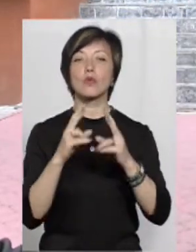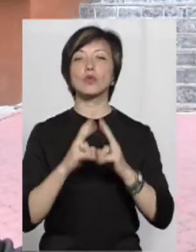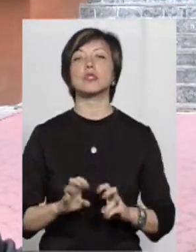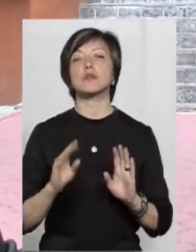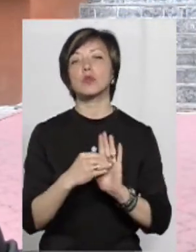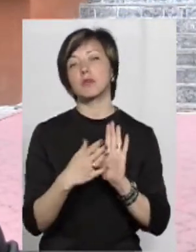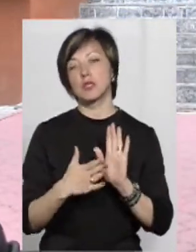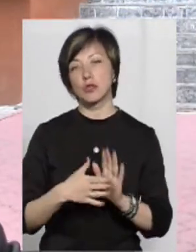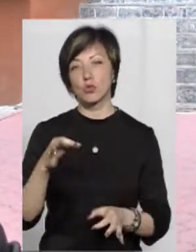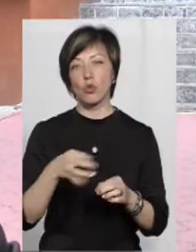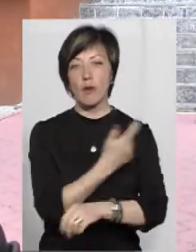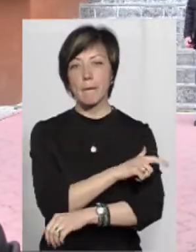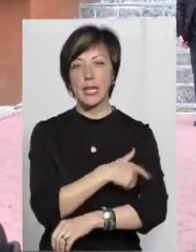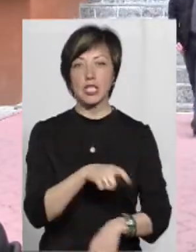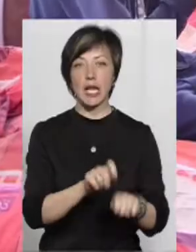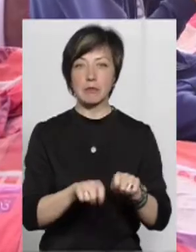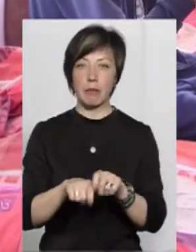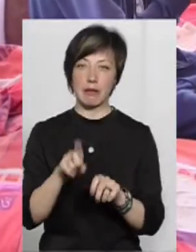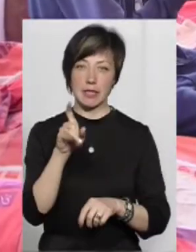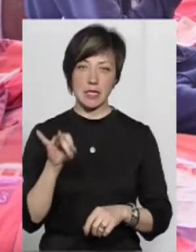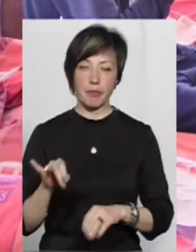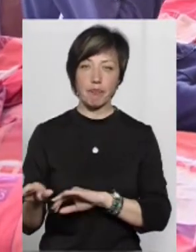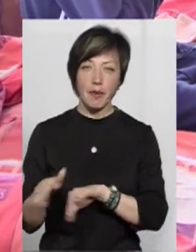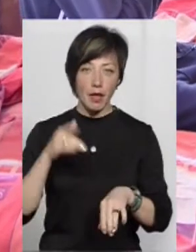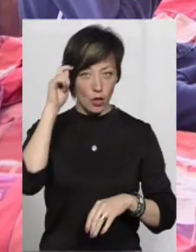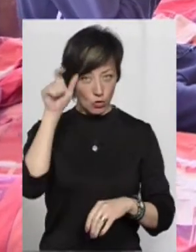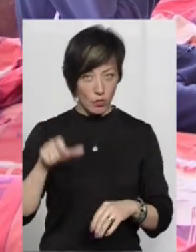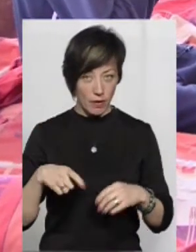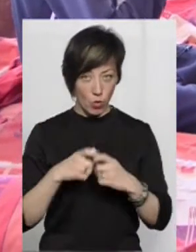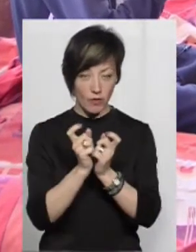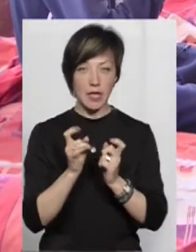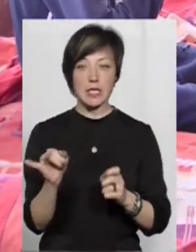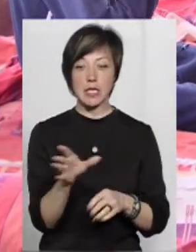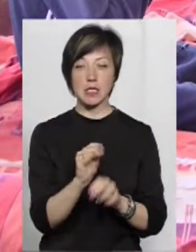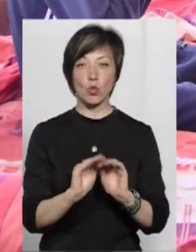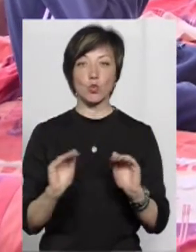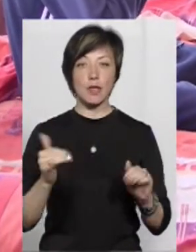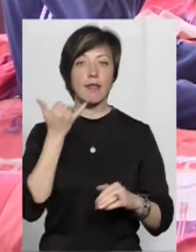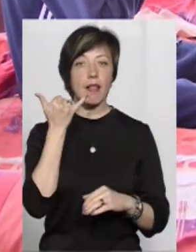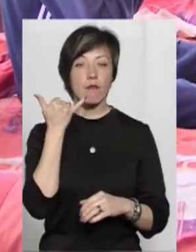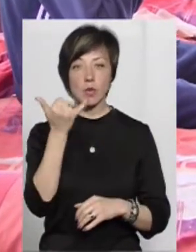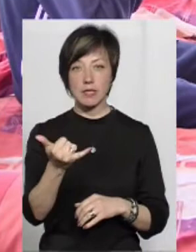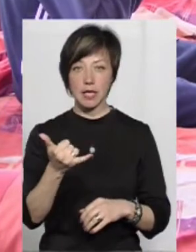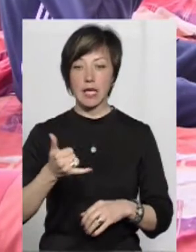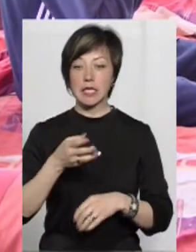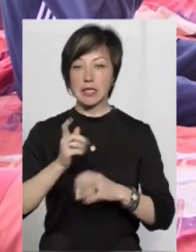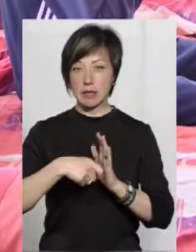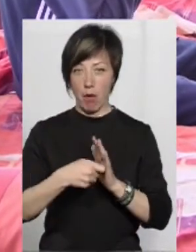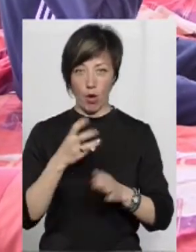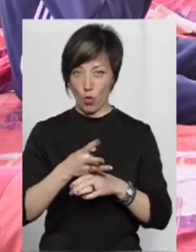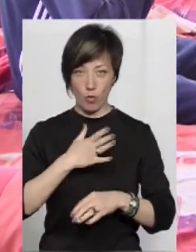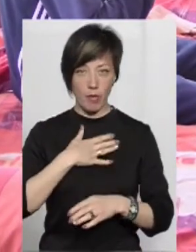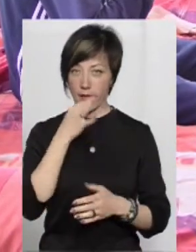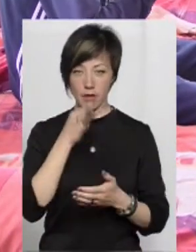будуть призначені судово-медичні експертизи. Чоловік, у котрого вини конфлікт з учнями, на телефонні дзвінки знімальної групи не